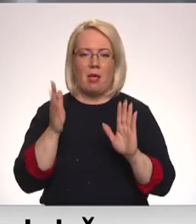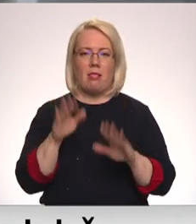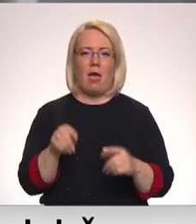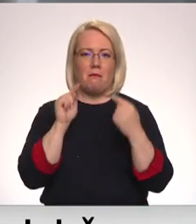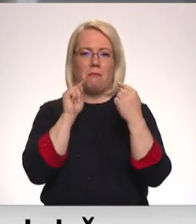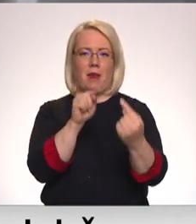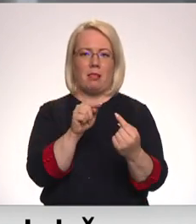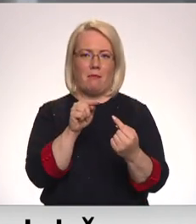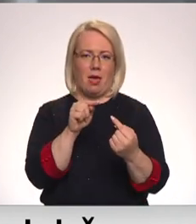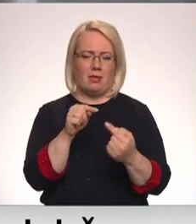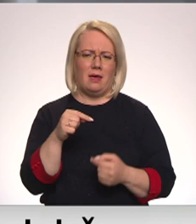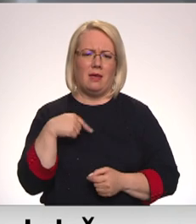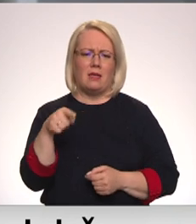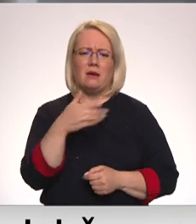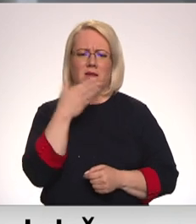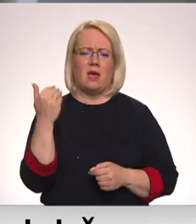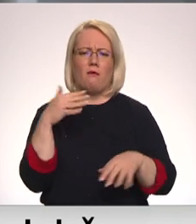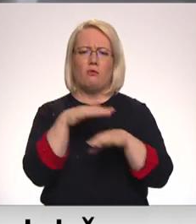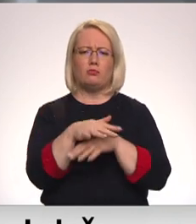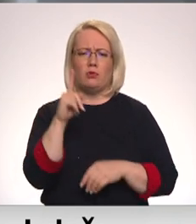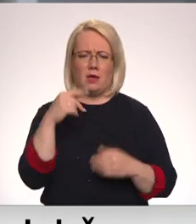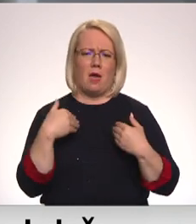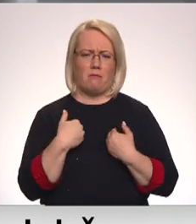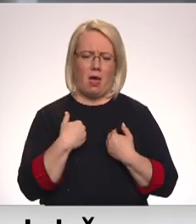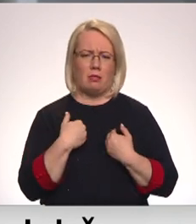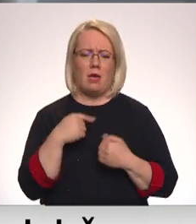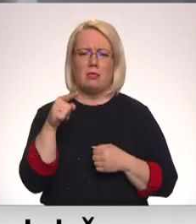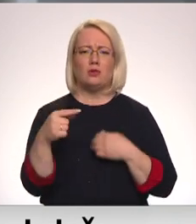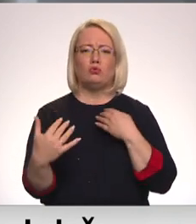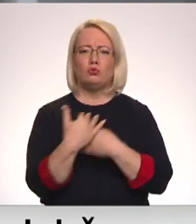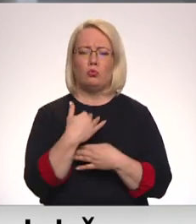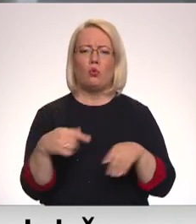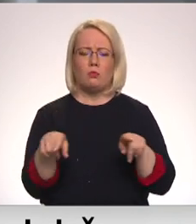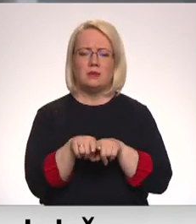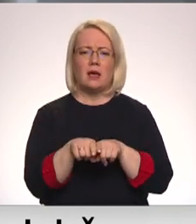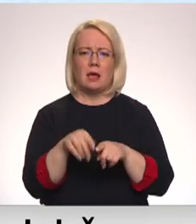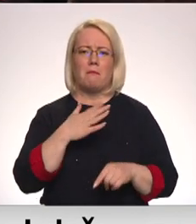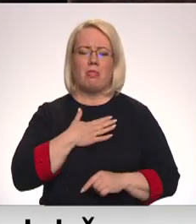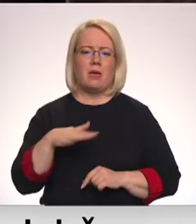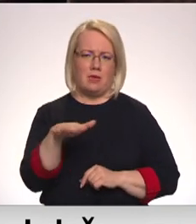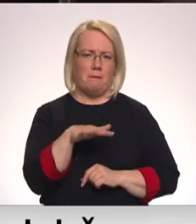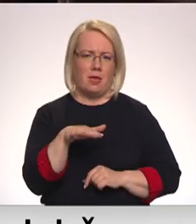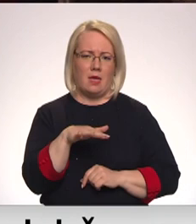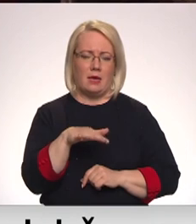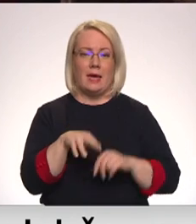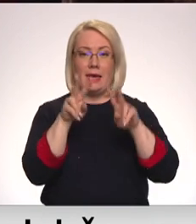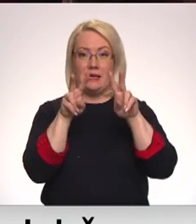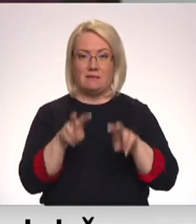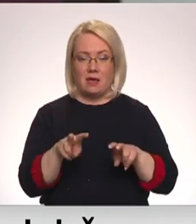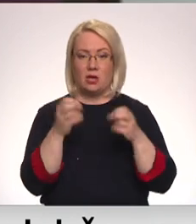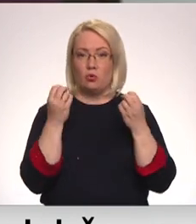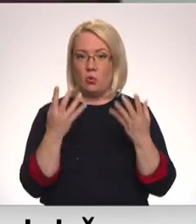mani. Šis nav uzbrukums tikai mani. Šis uzbrukums ir arī manai ģimenei. Izmeklēšanā,